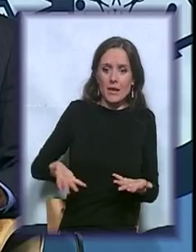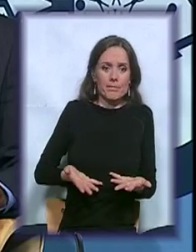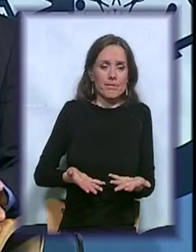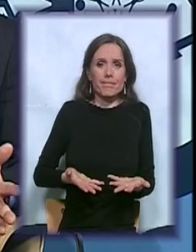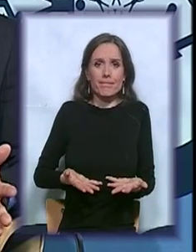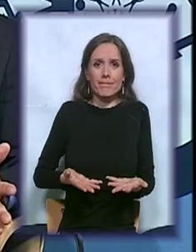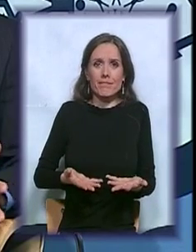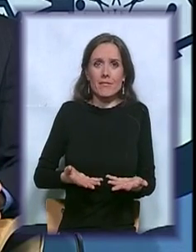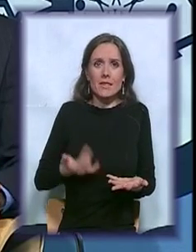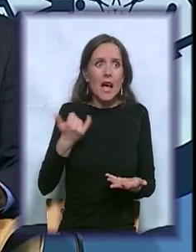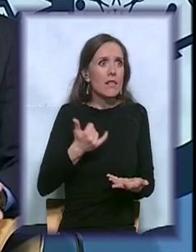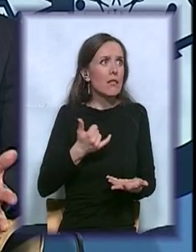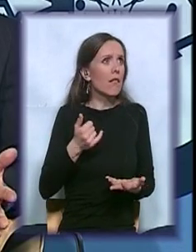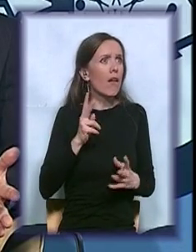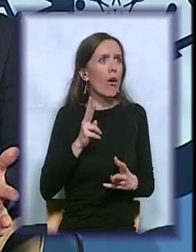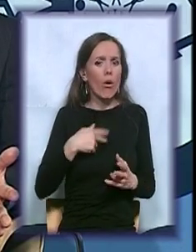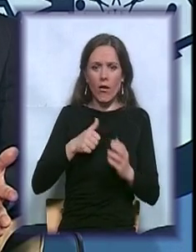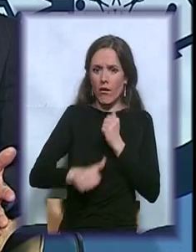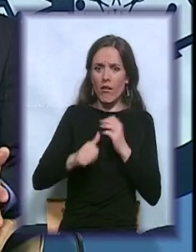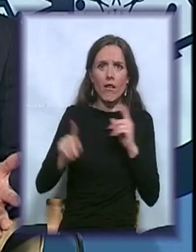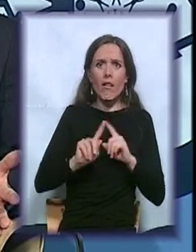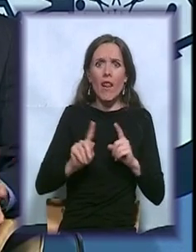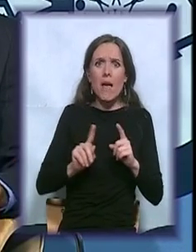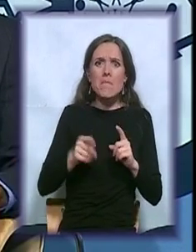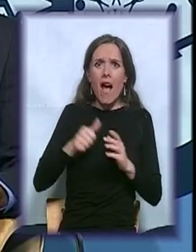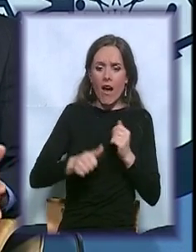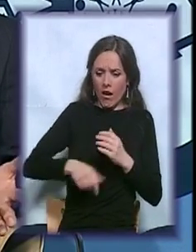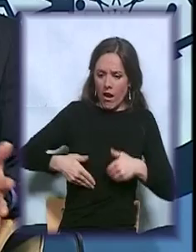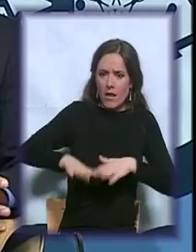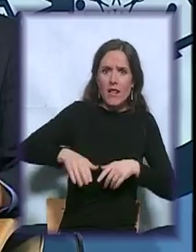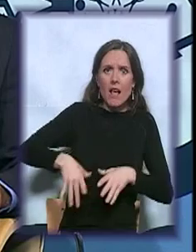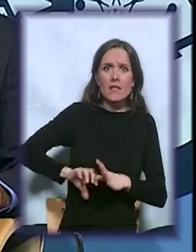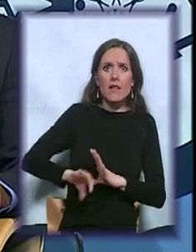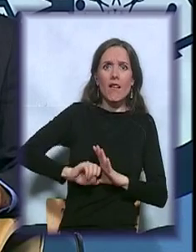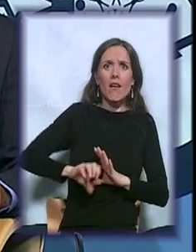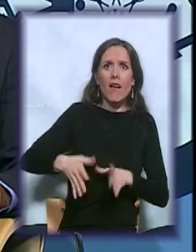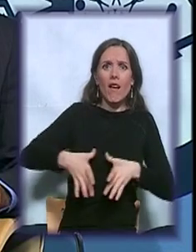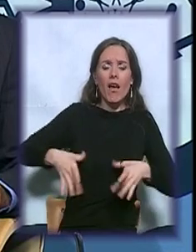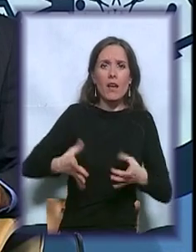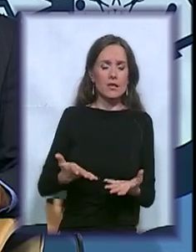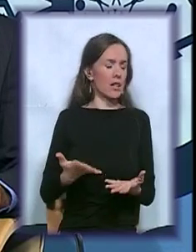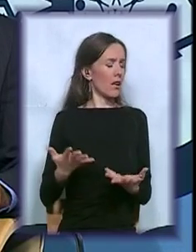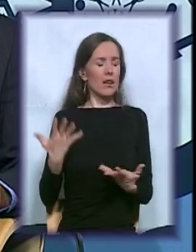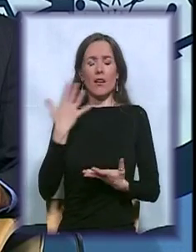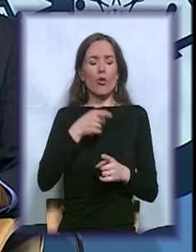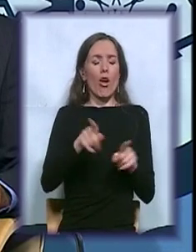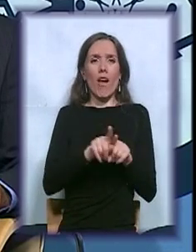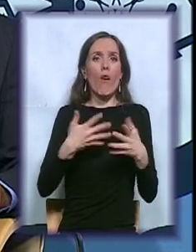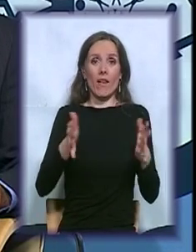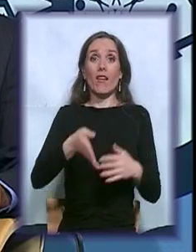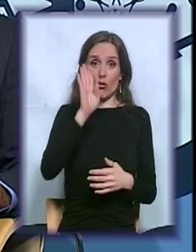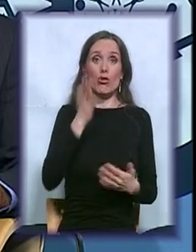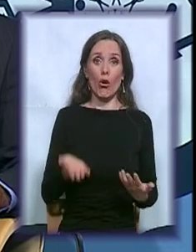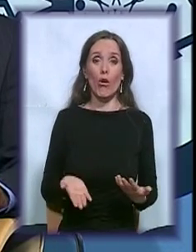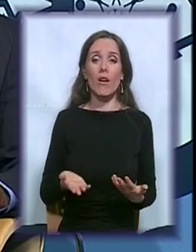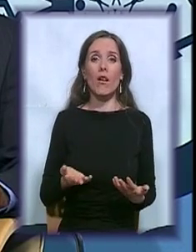umjesto prirodnim putem, da fekalije treba da izlaze na stomak. Znate, tako da postoje